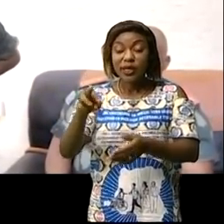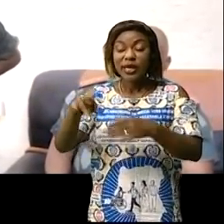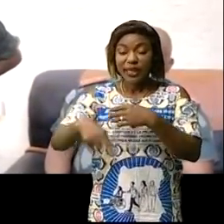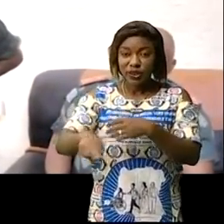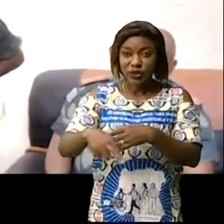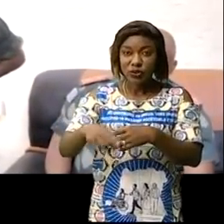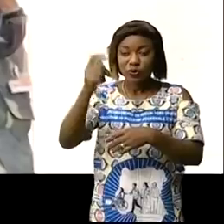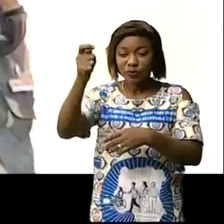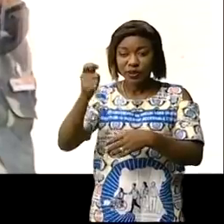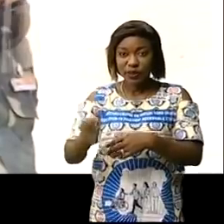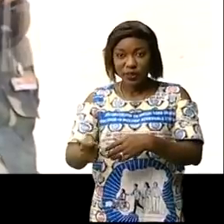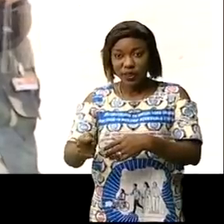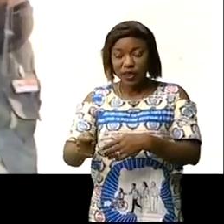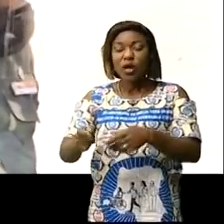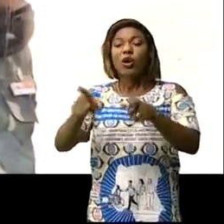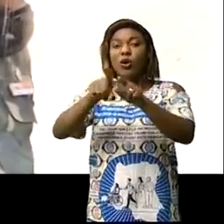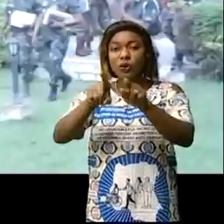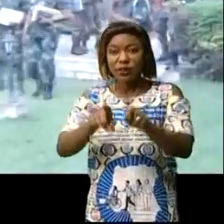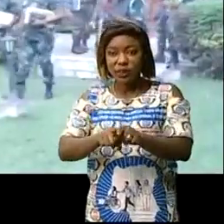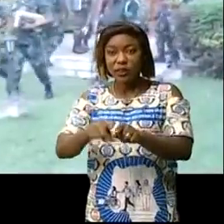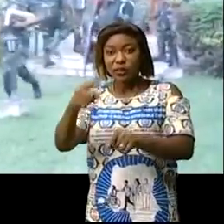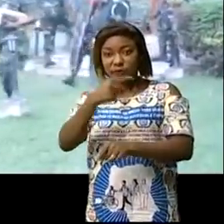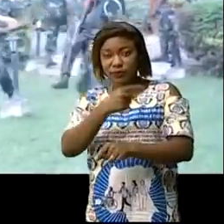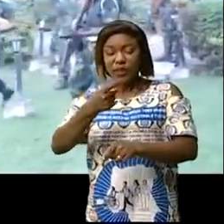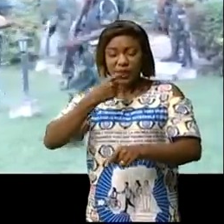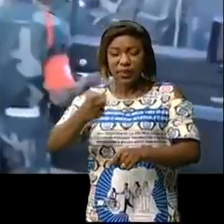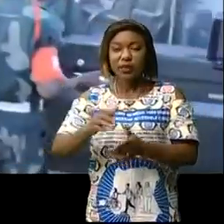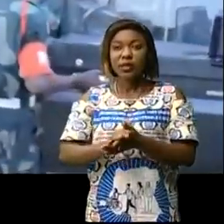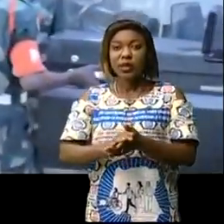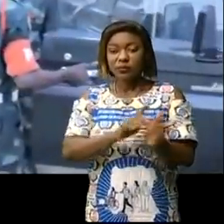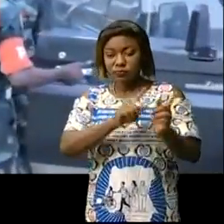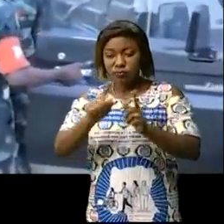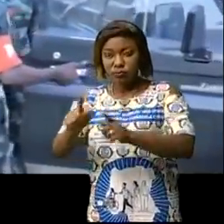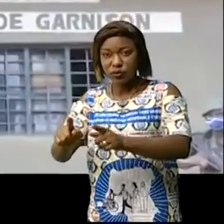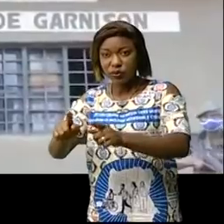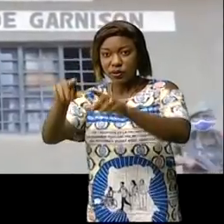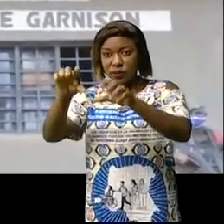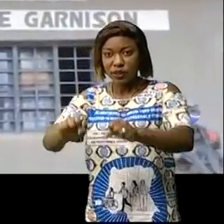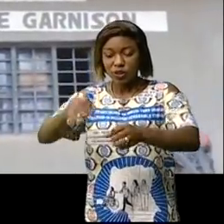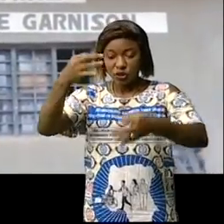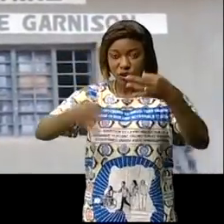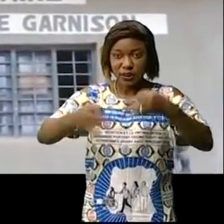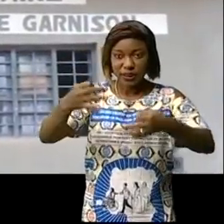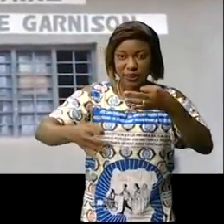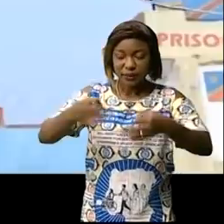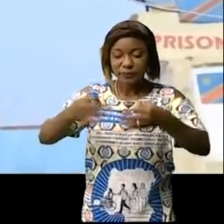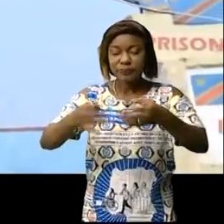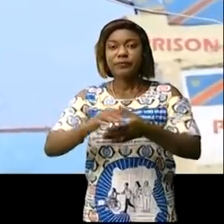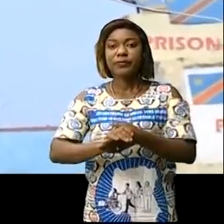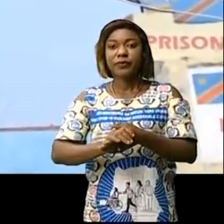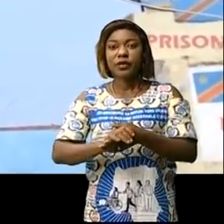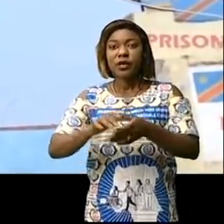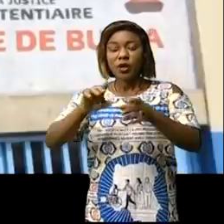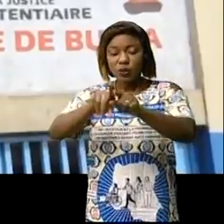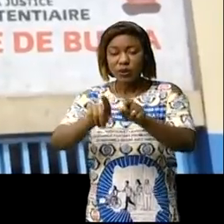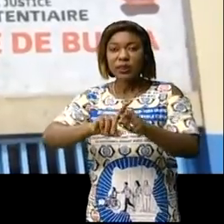de la vie démocratique du Congo, les génèbres d'armée Amisi Kumbagabriel sont mis à la disposition de la justice à l'auditorial militaire et mis en